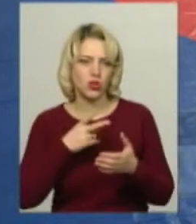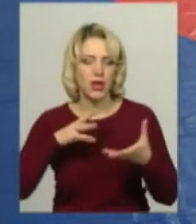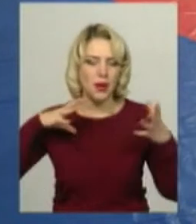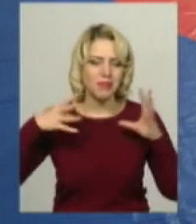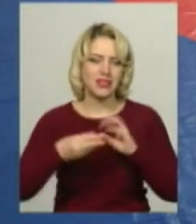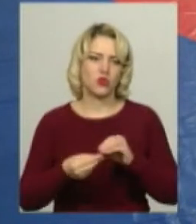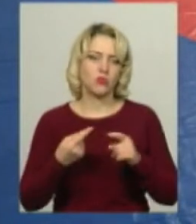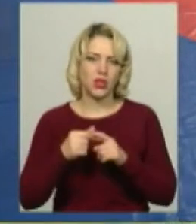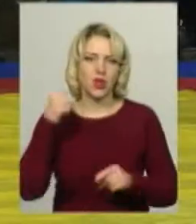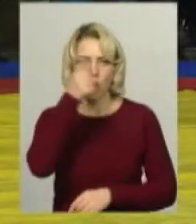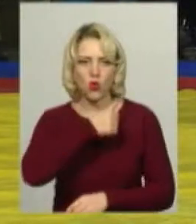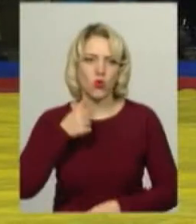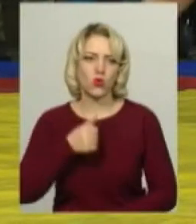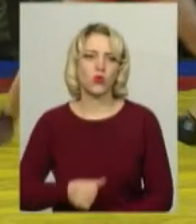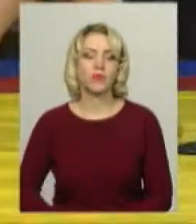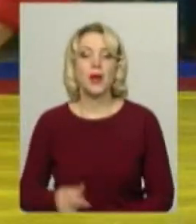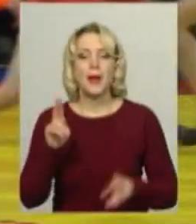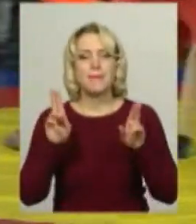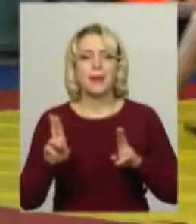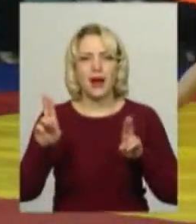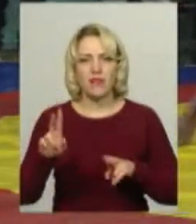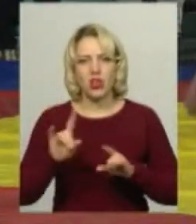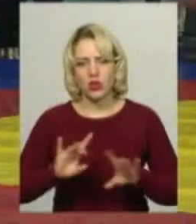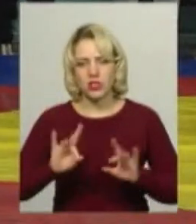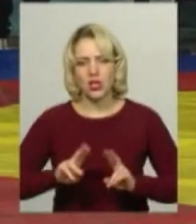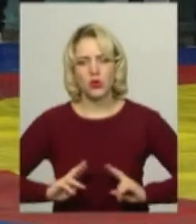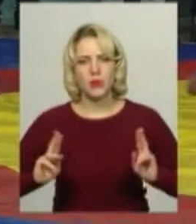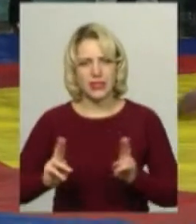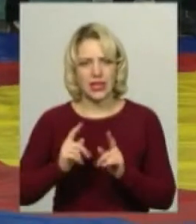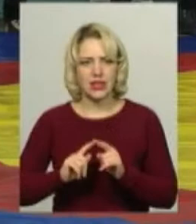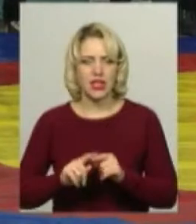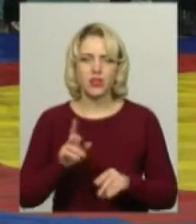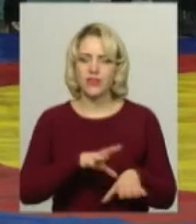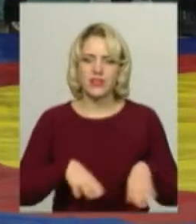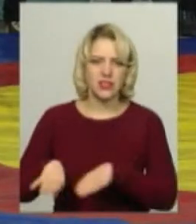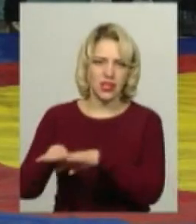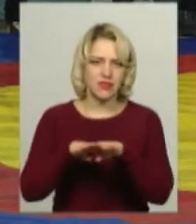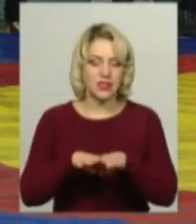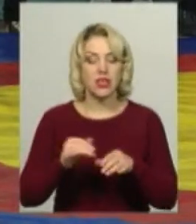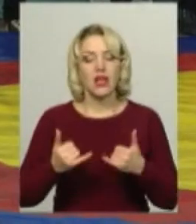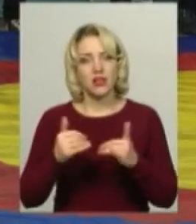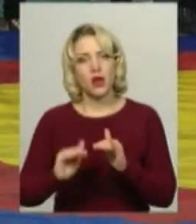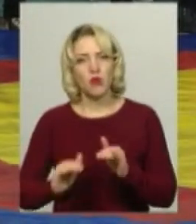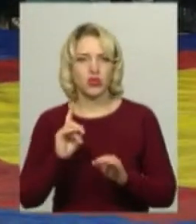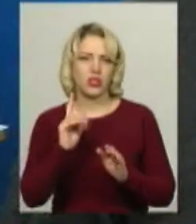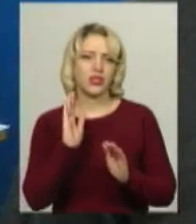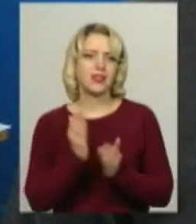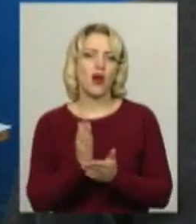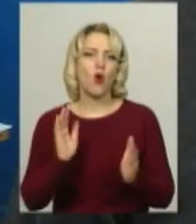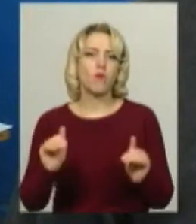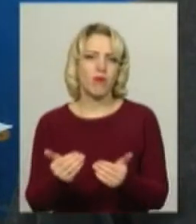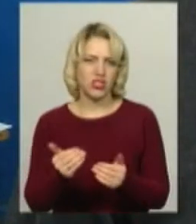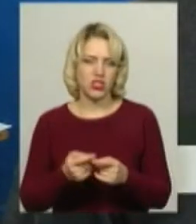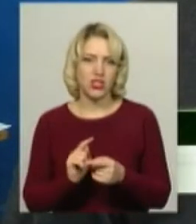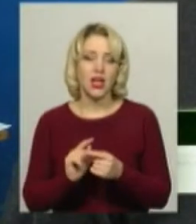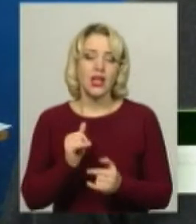підсумки року. Правила, каже президент обласної федерації, бойово самбо одні для всіх. Тільки для наймолодших ввели одне обмеження. Ми тільки для